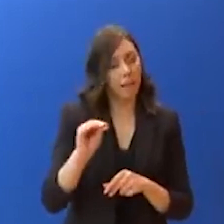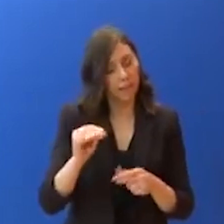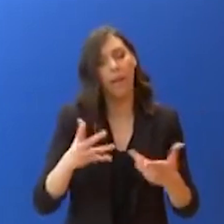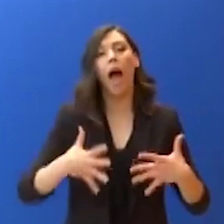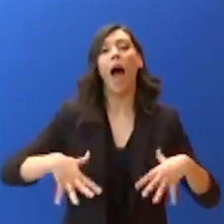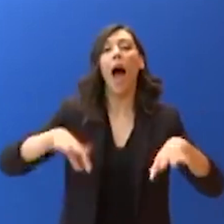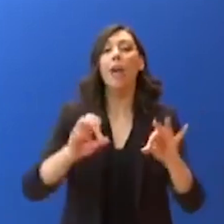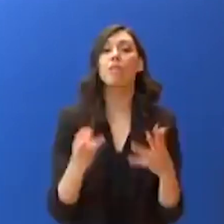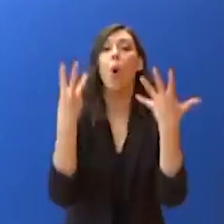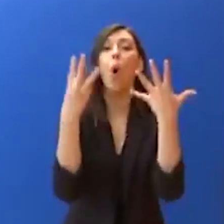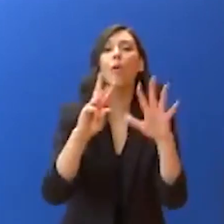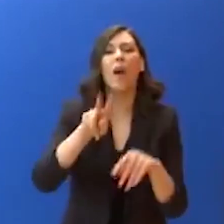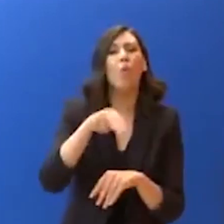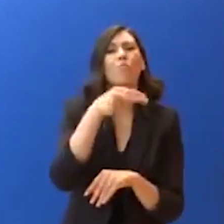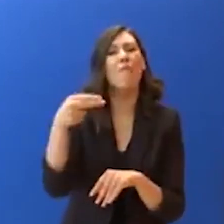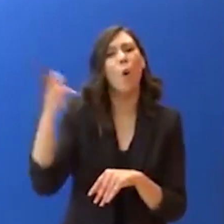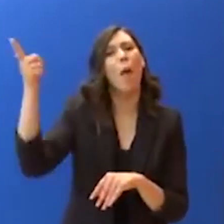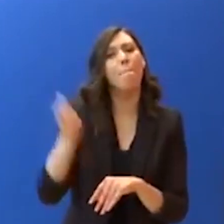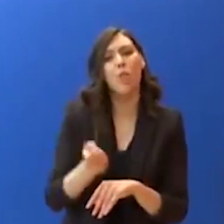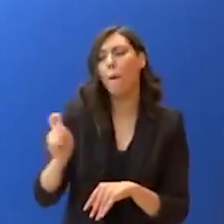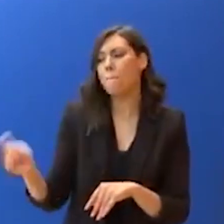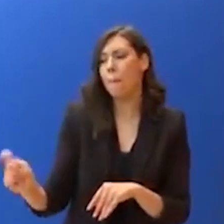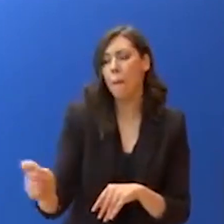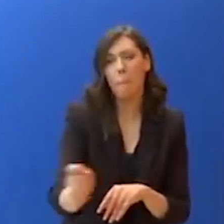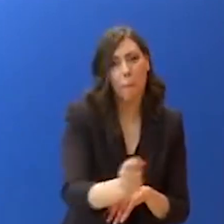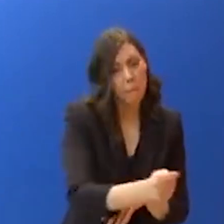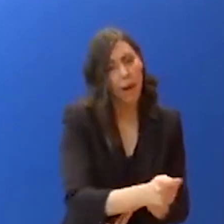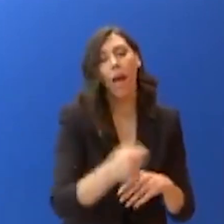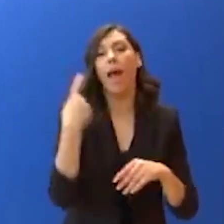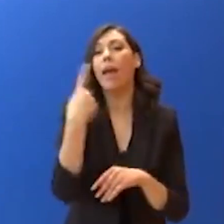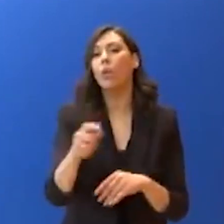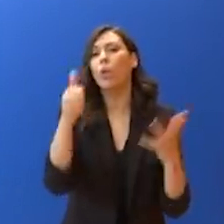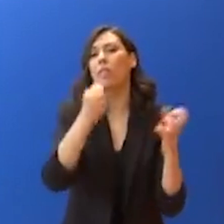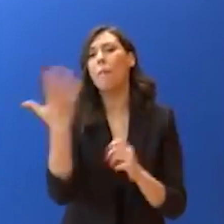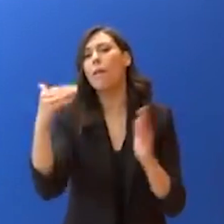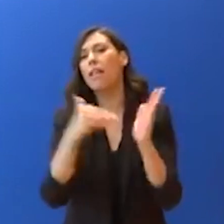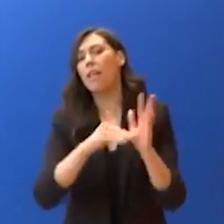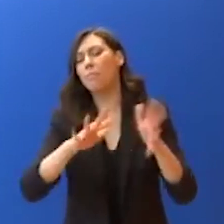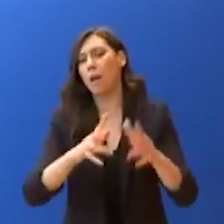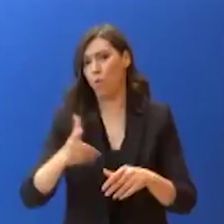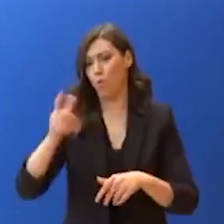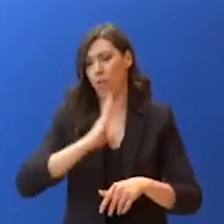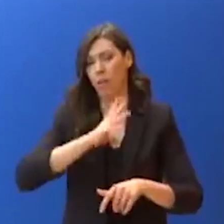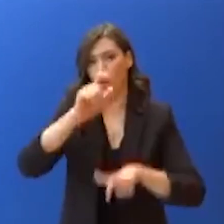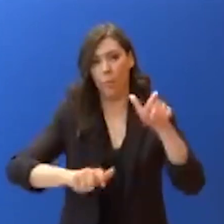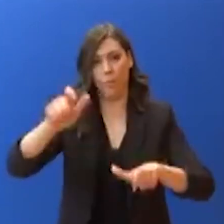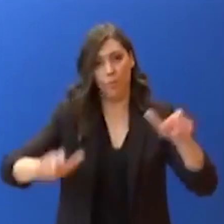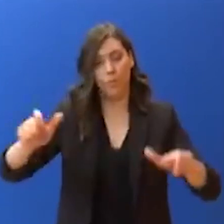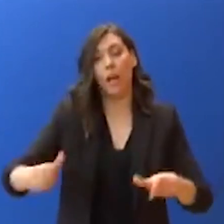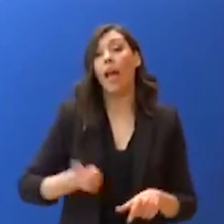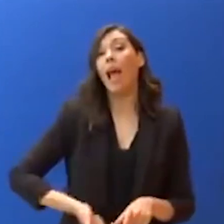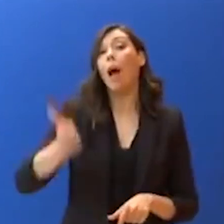σε 685.165 δικαιούχους. Επίσης, από χθες, καταβάλλεται στους πρώτους 17